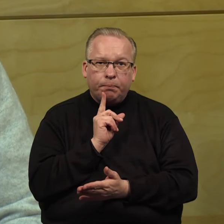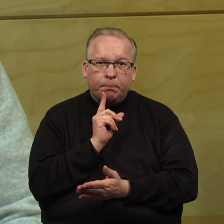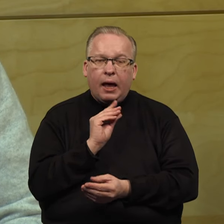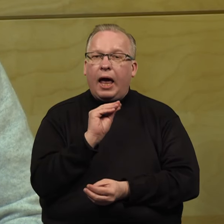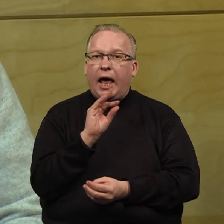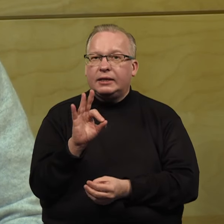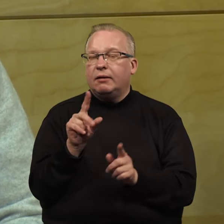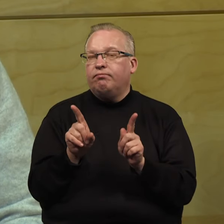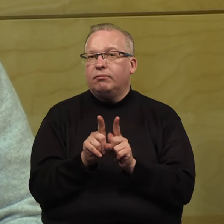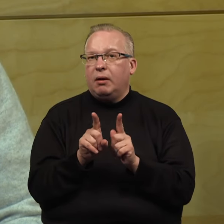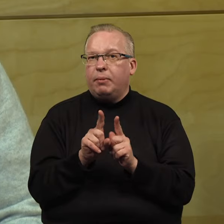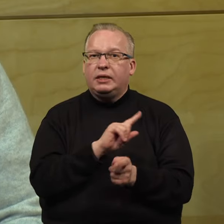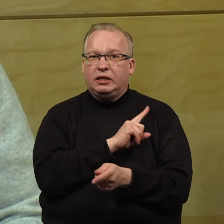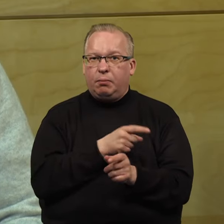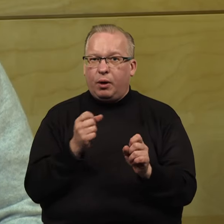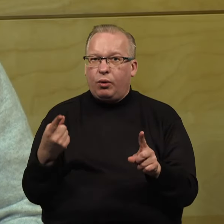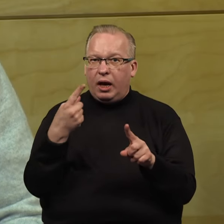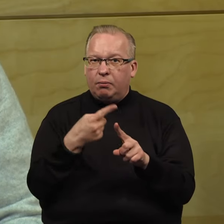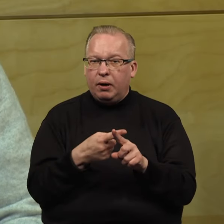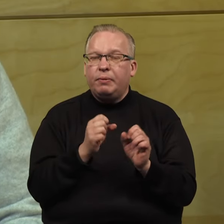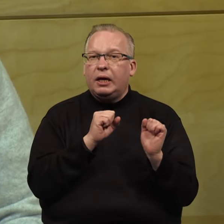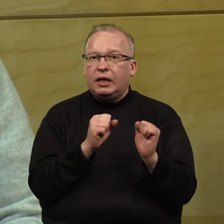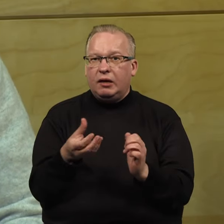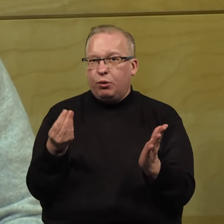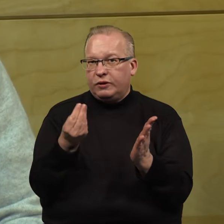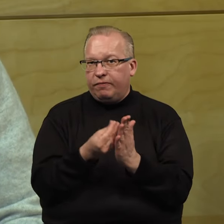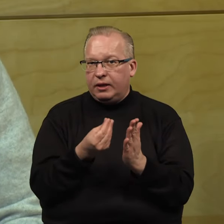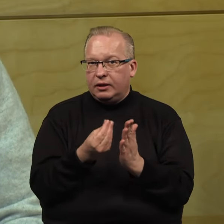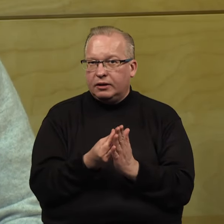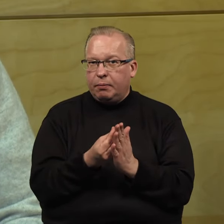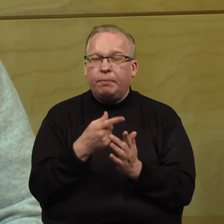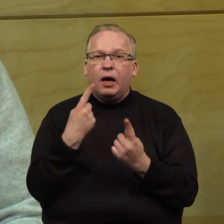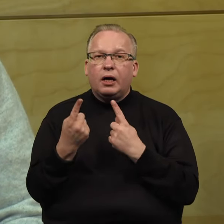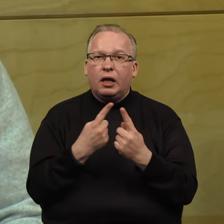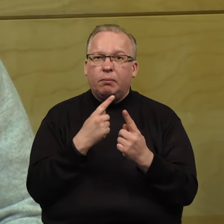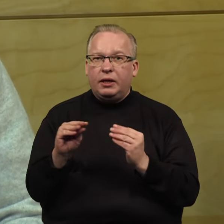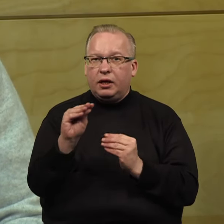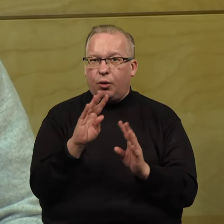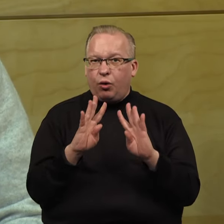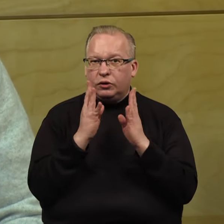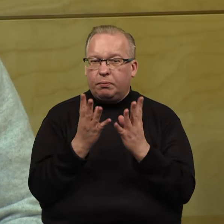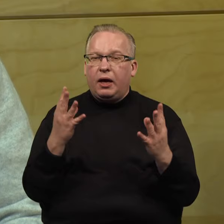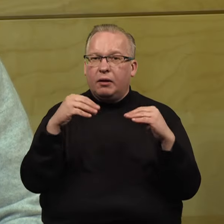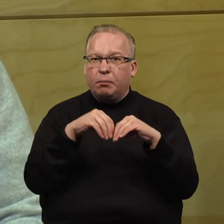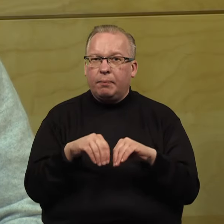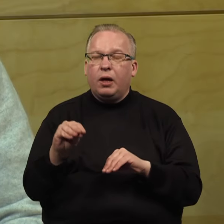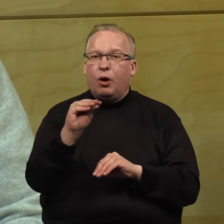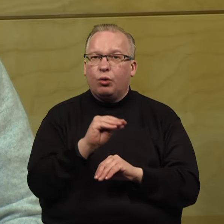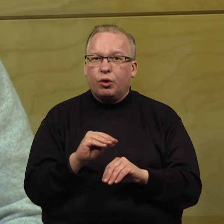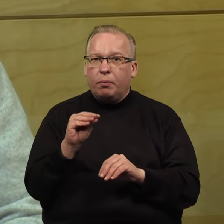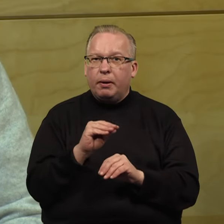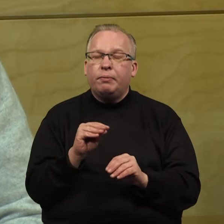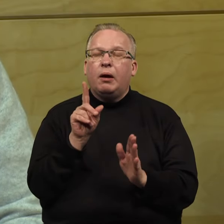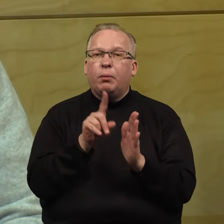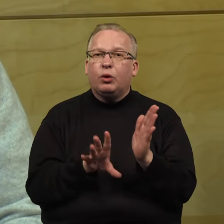kad Europos Sąjunga gali reikšmingiau prisidėti prie gynybos finansavimo. Kalbantis su Europos komisija galima telkti Europinės lėšas, pigius kreditus